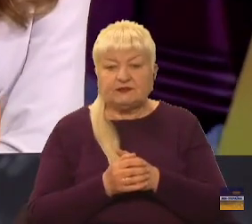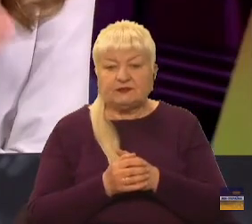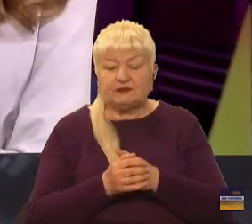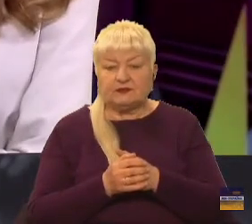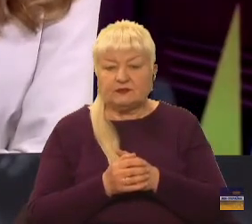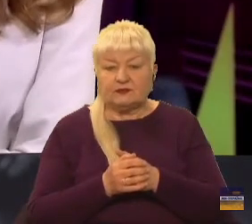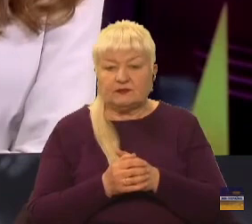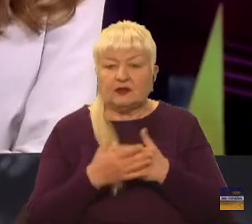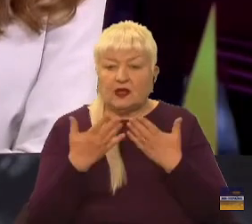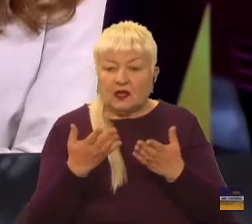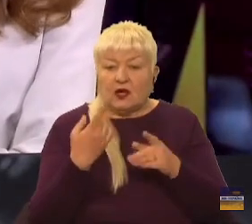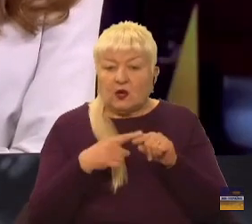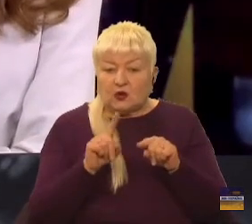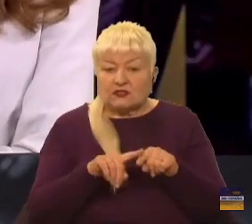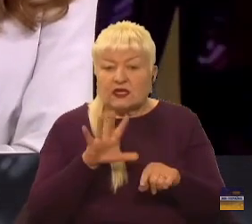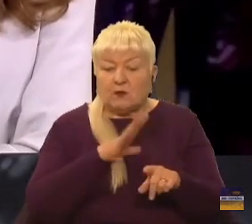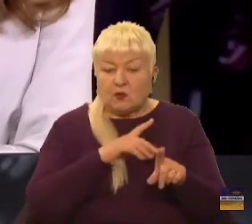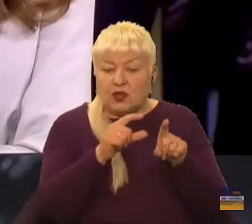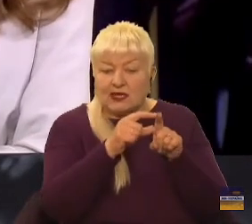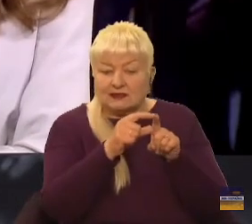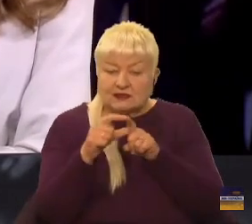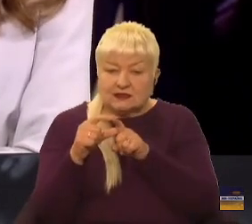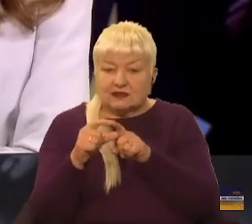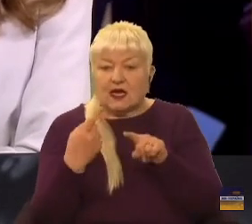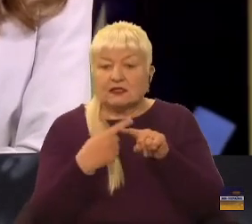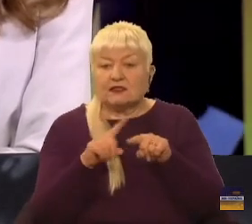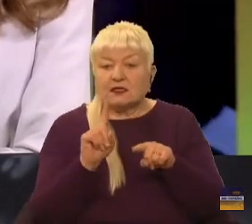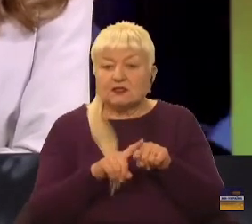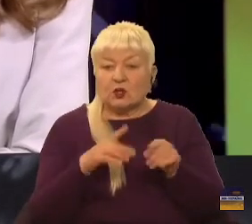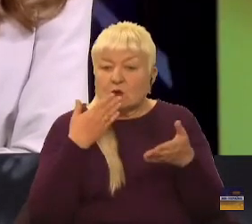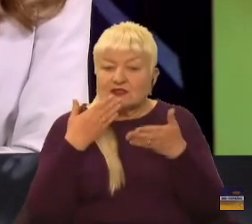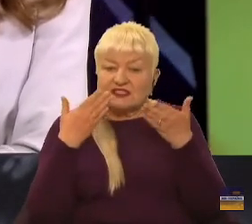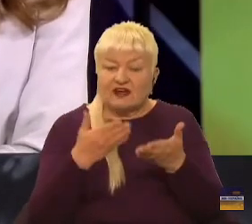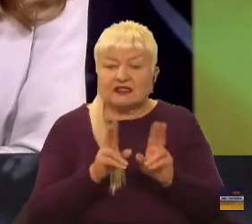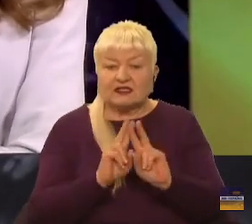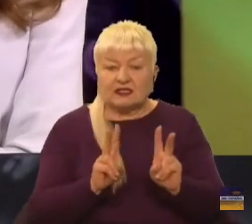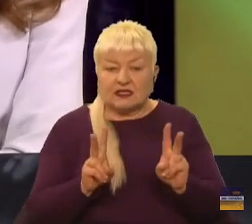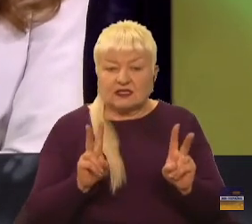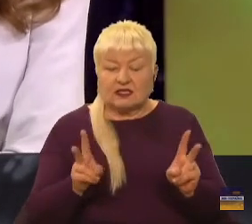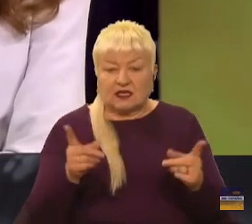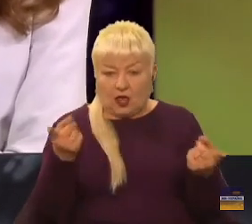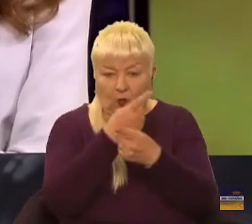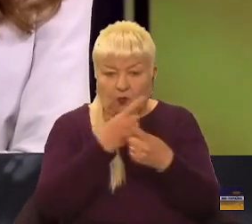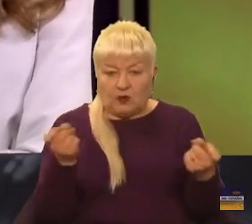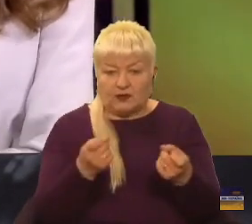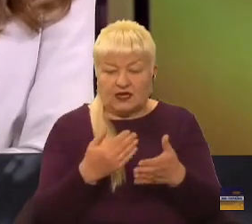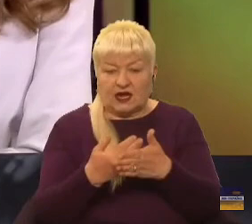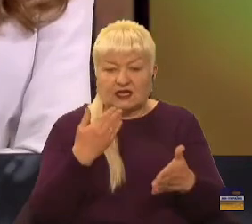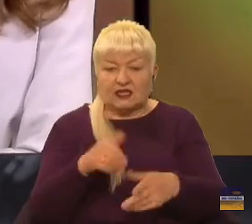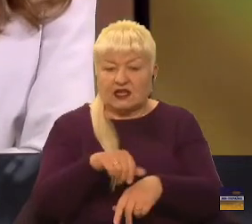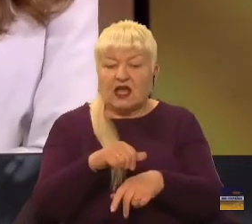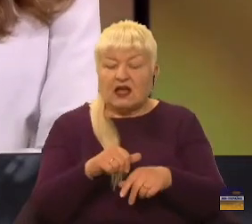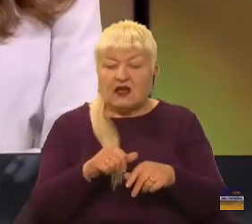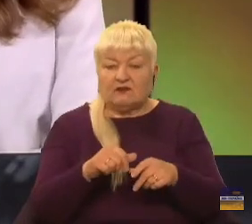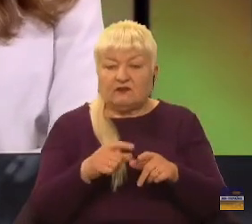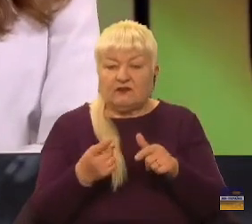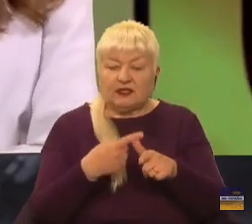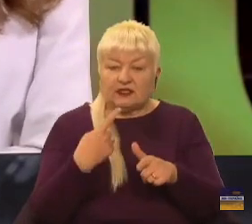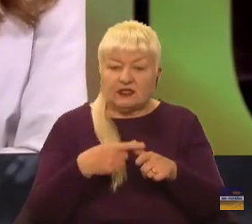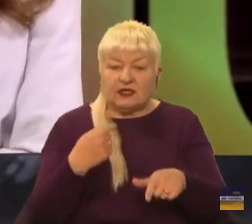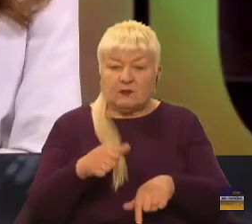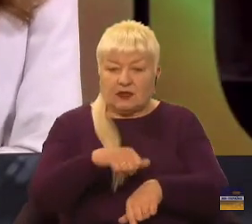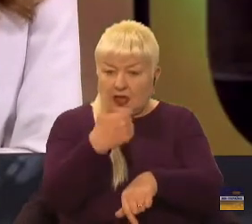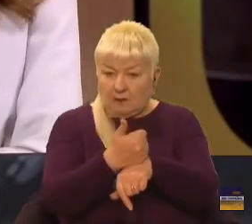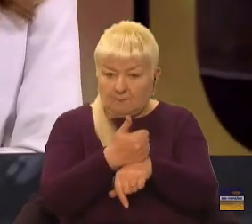От, власне, це була цитата з цього звернення, яке опублікували від імені Метрополита Павла на сайті Української